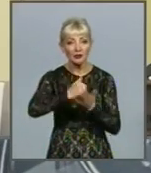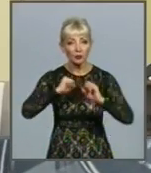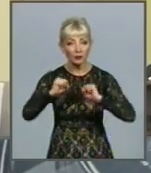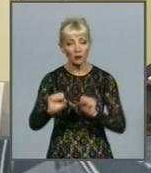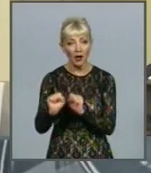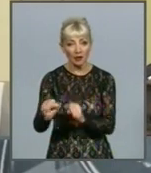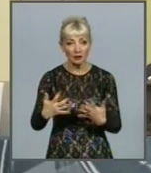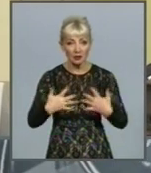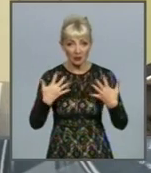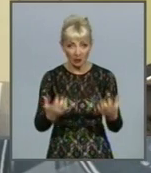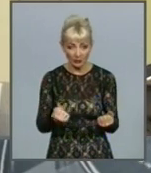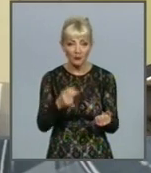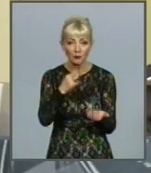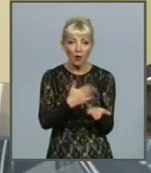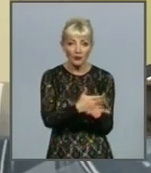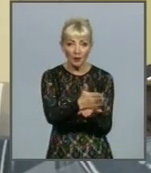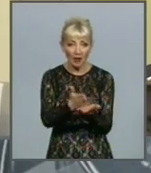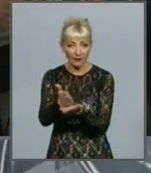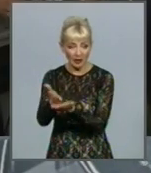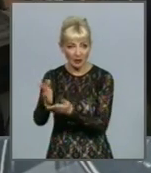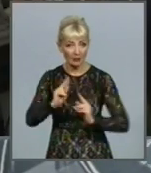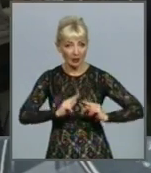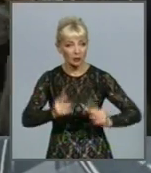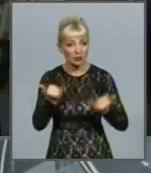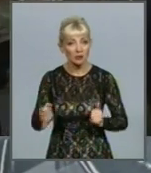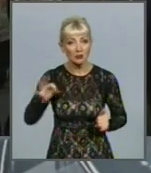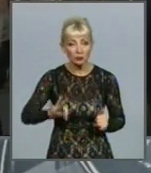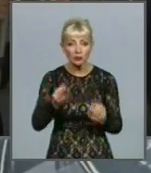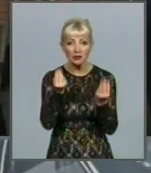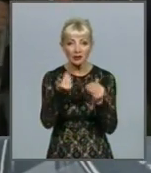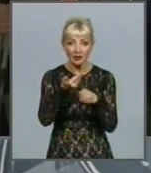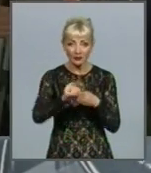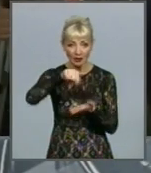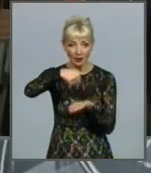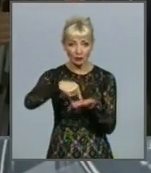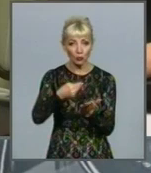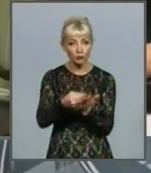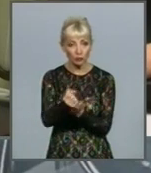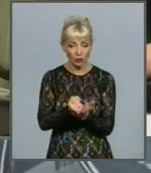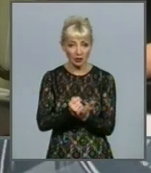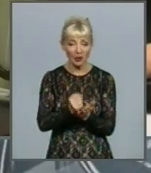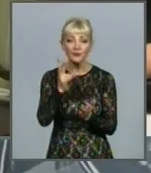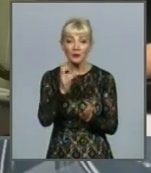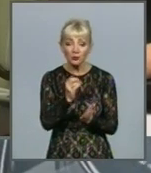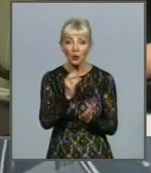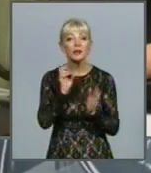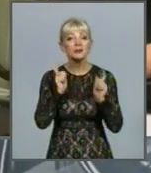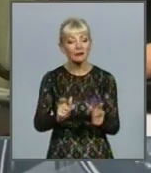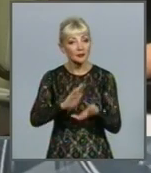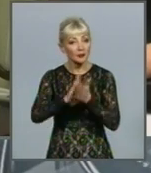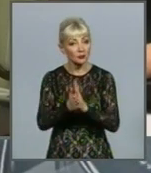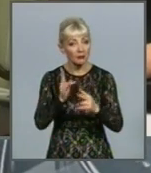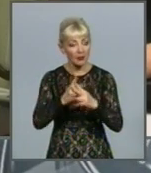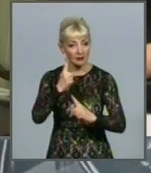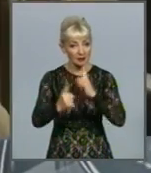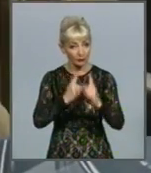'я працює за декількома напрямками. Наразі використовуються кошти виділення з міського бюджету. Але згідно положень медреформи,